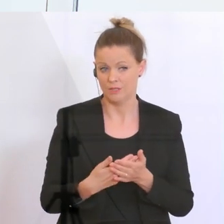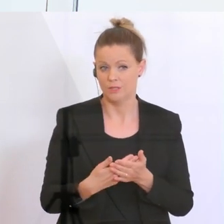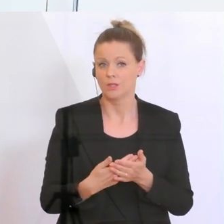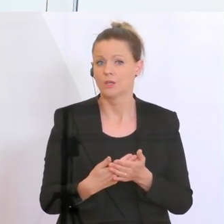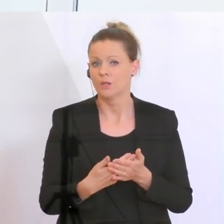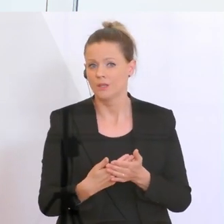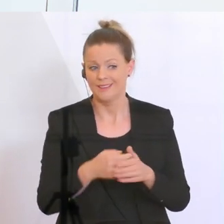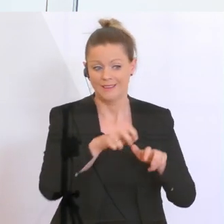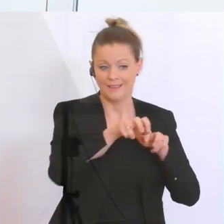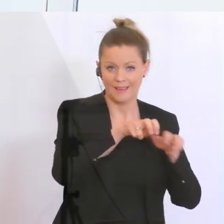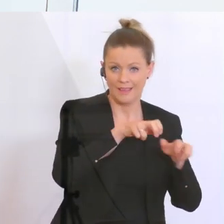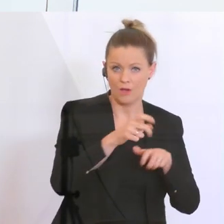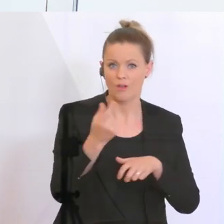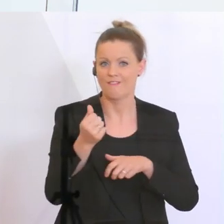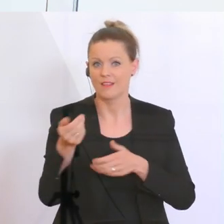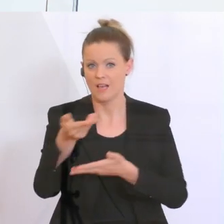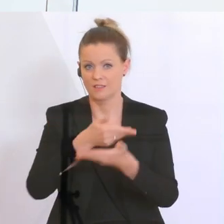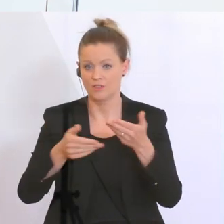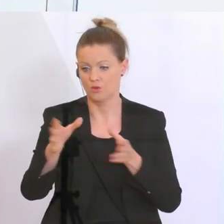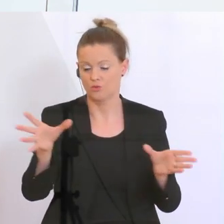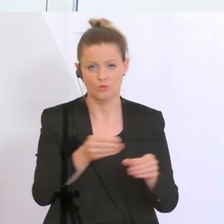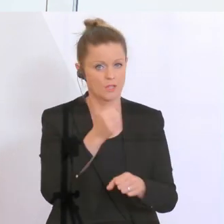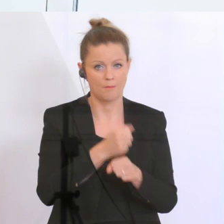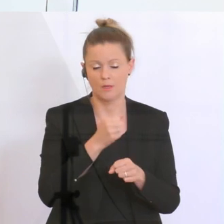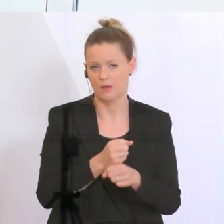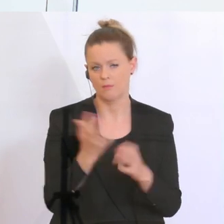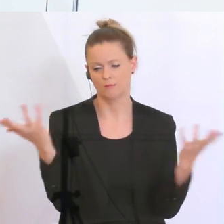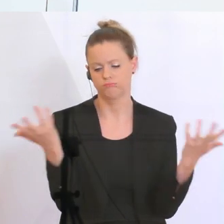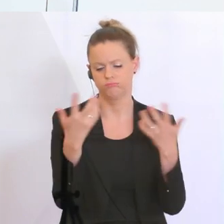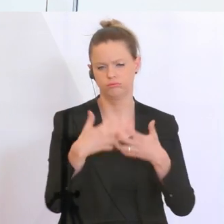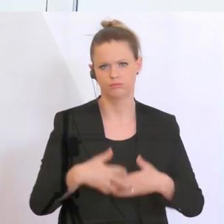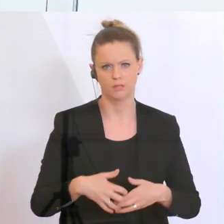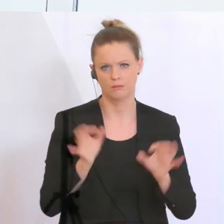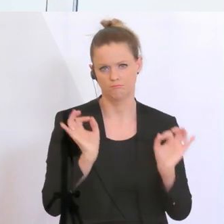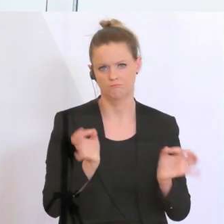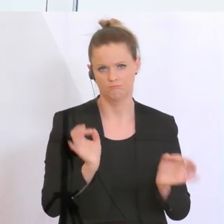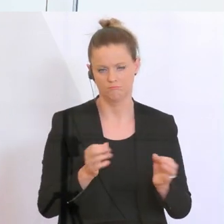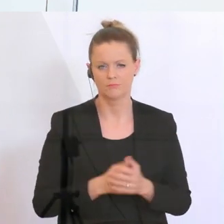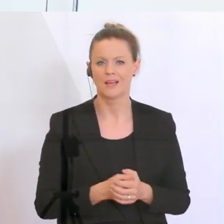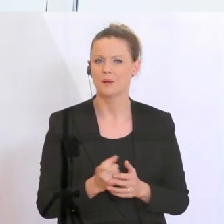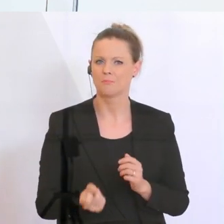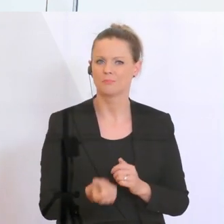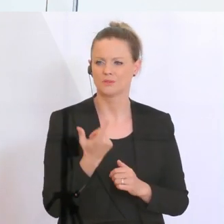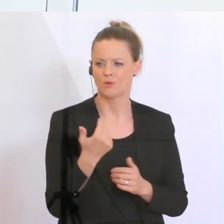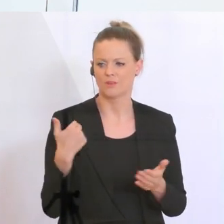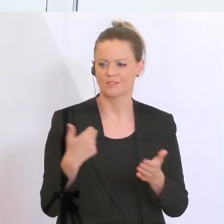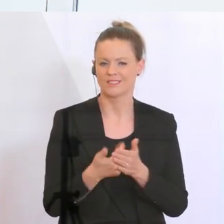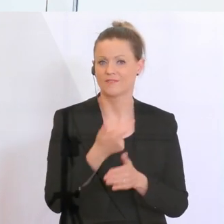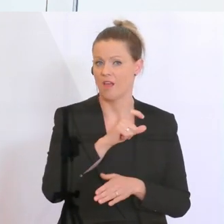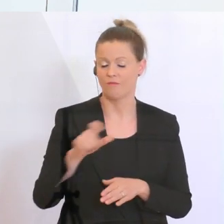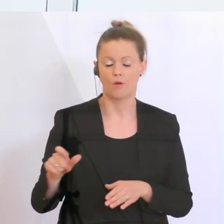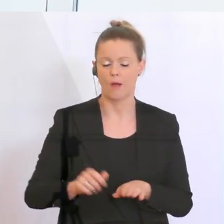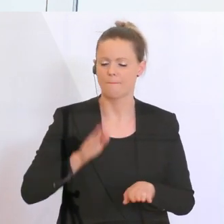der Regierung und der Finanzwirtschaft so gut war, dass wir gerade in den letzten zwei Wochen massive